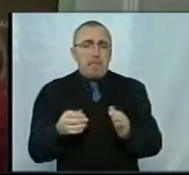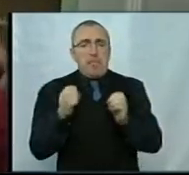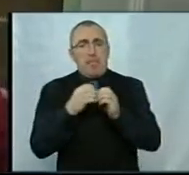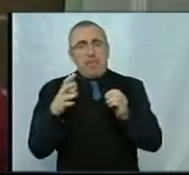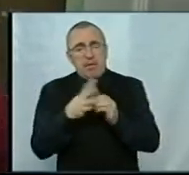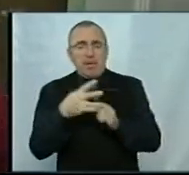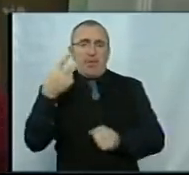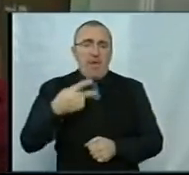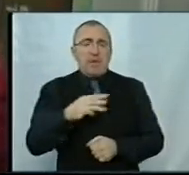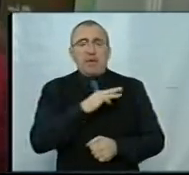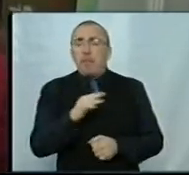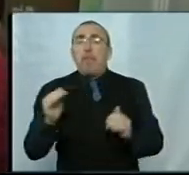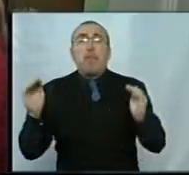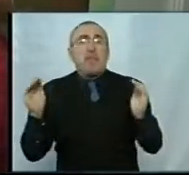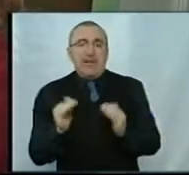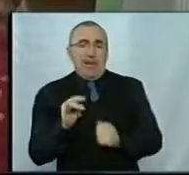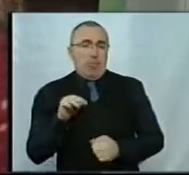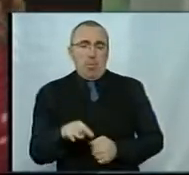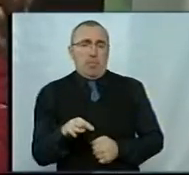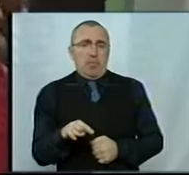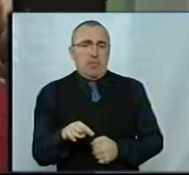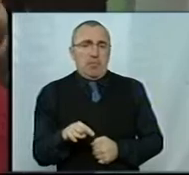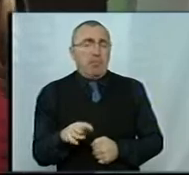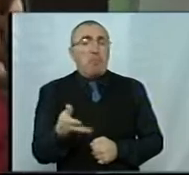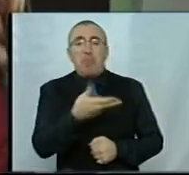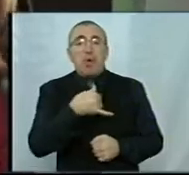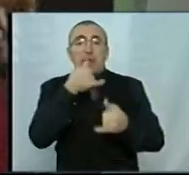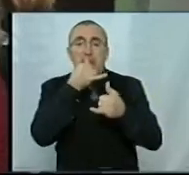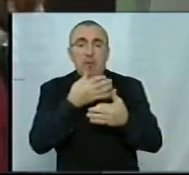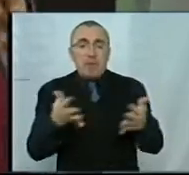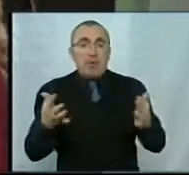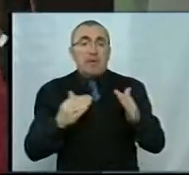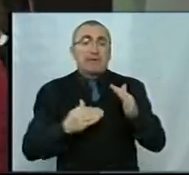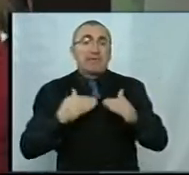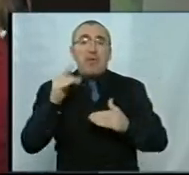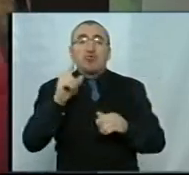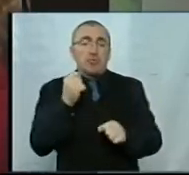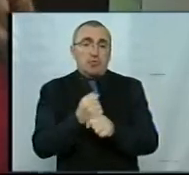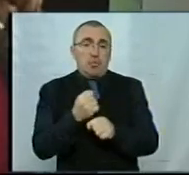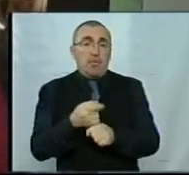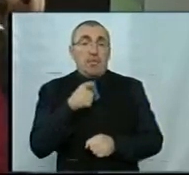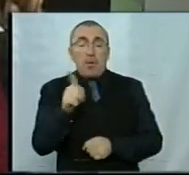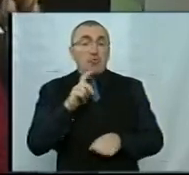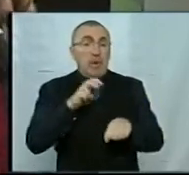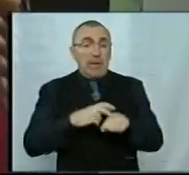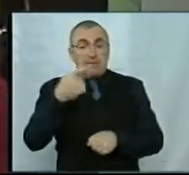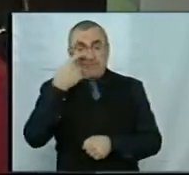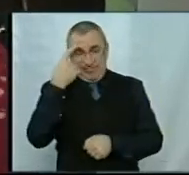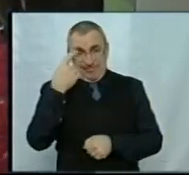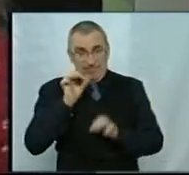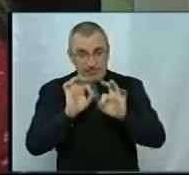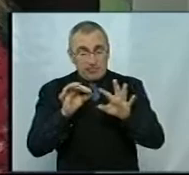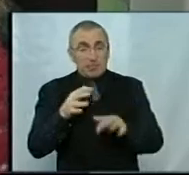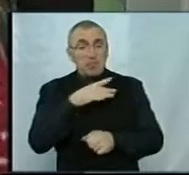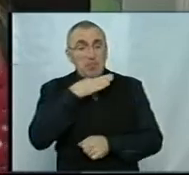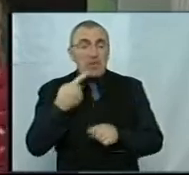-20 хвилин, мінімум. Ми не можемо зверху зробити все. А то, що лікарям сказали так багато,